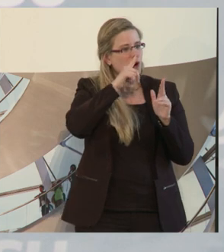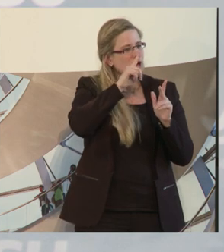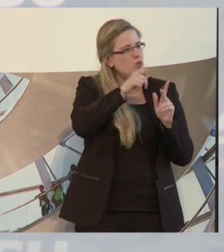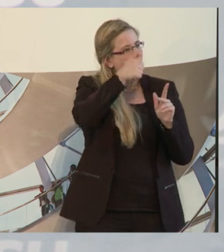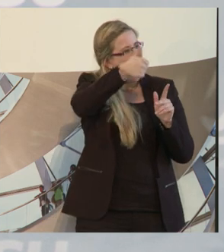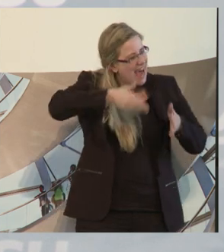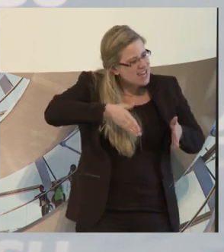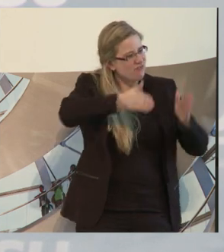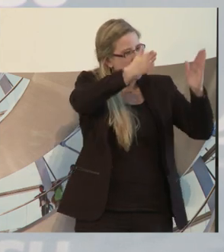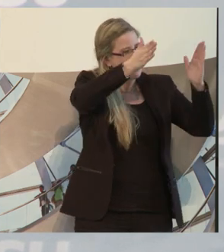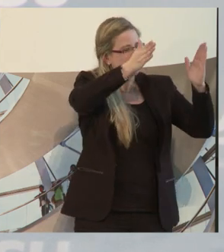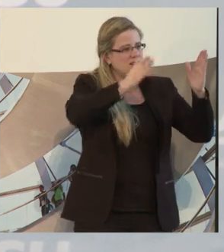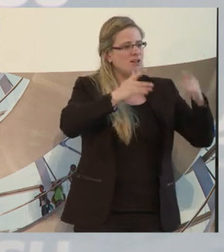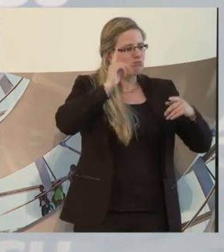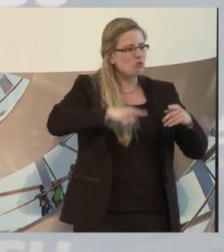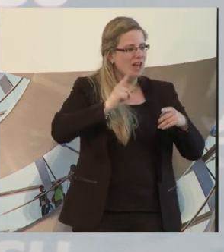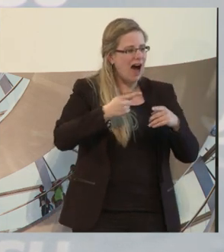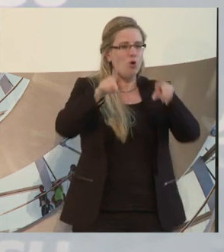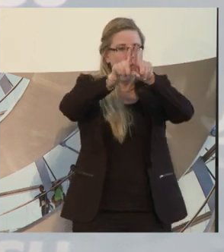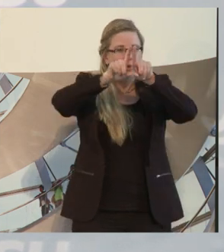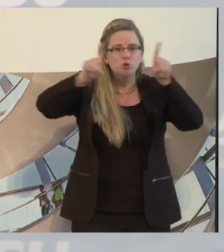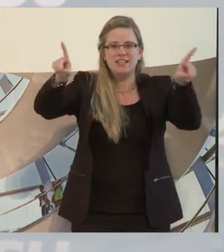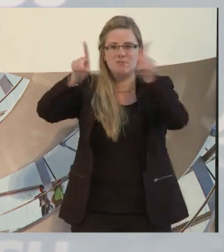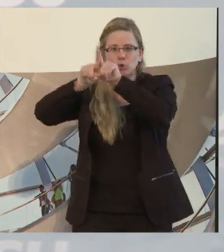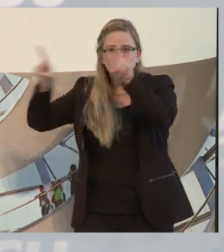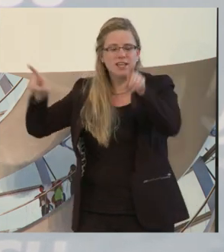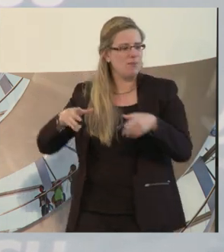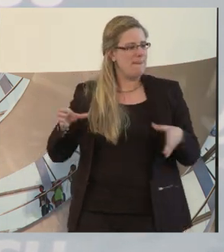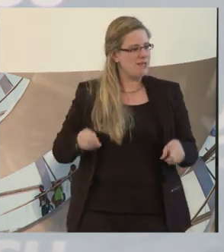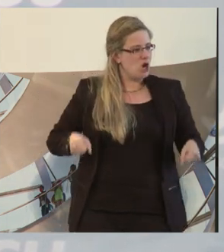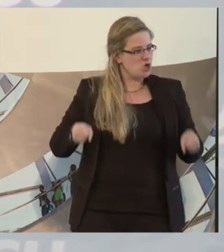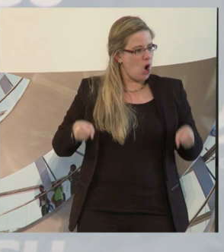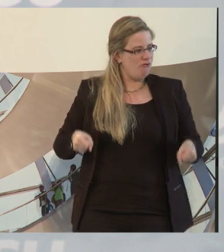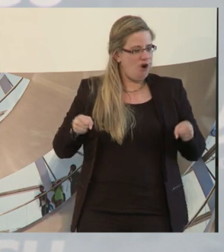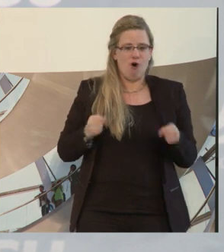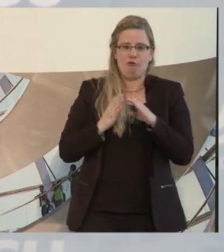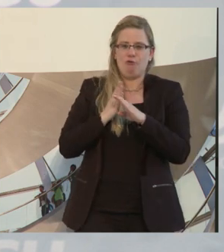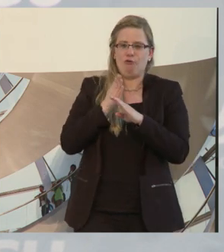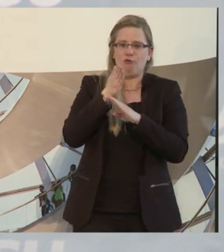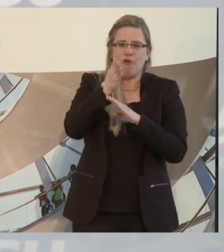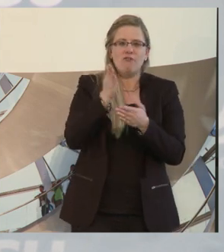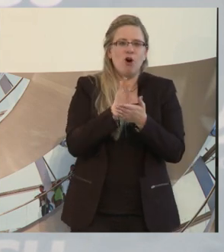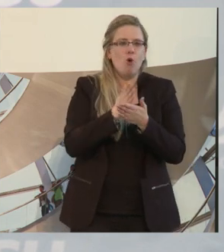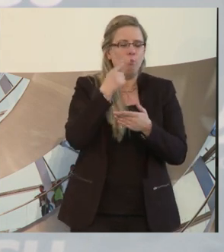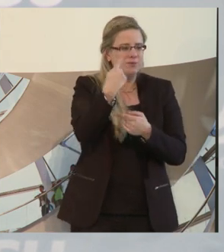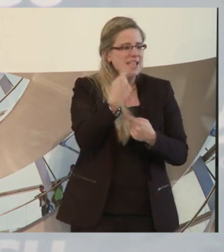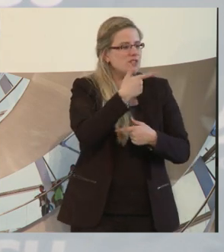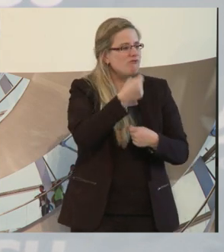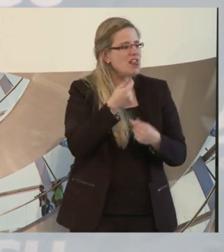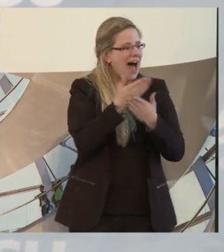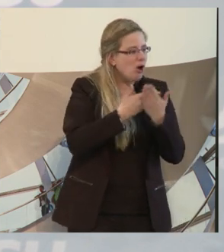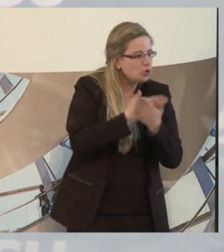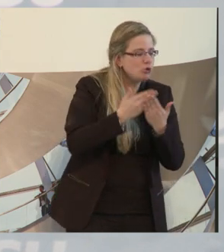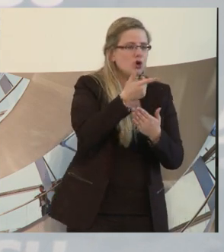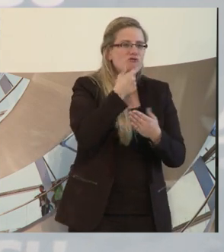auch mit Koffer da rein, weil das Jugendherbergswerk will ausbilden, das will beschäftigen, es will Zukunft schaffen und dann